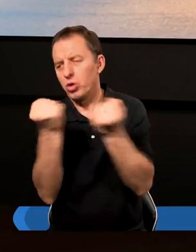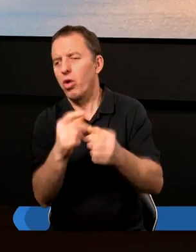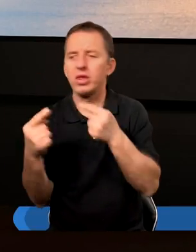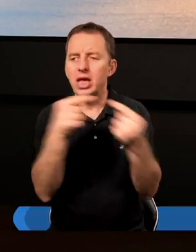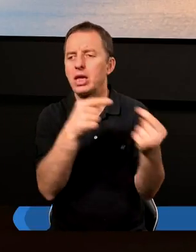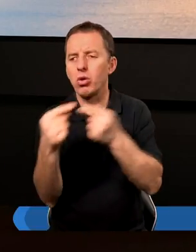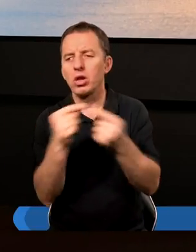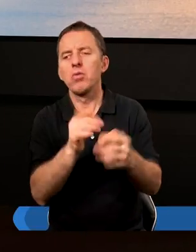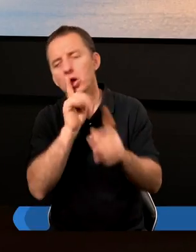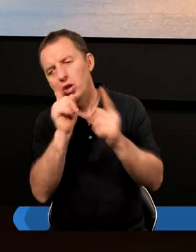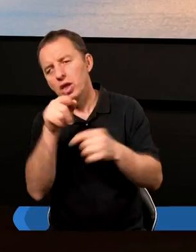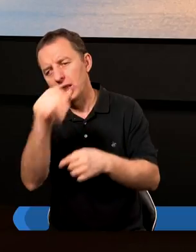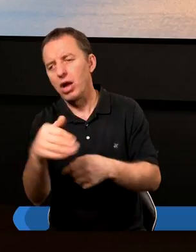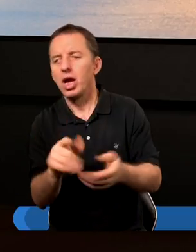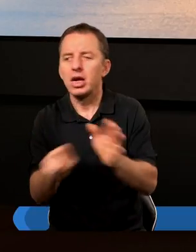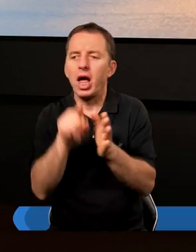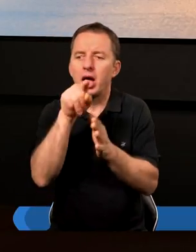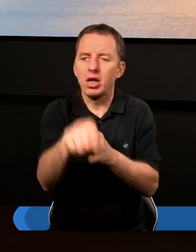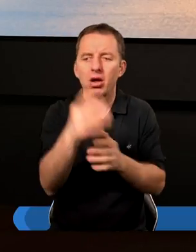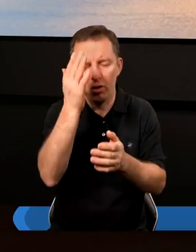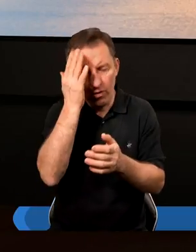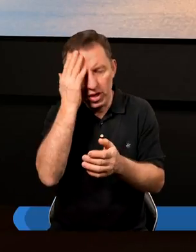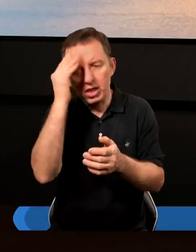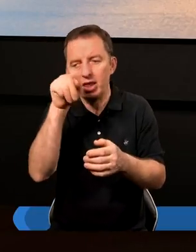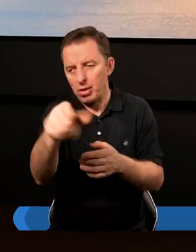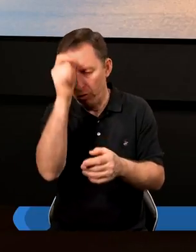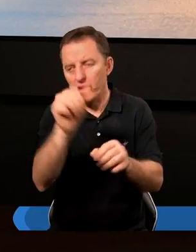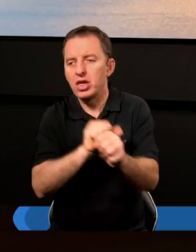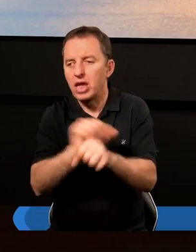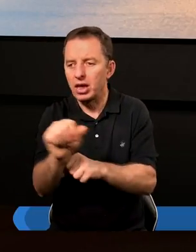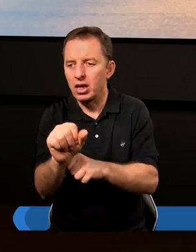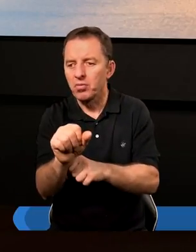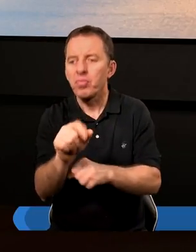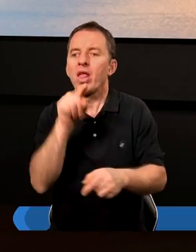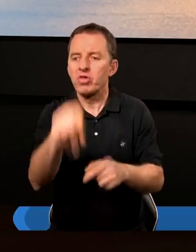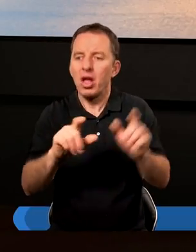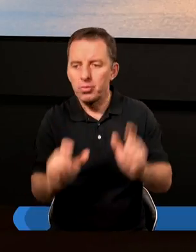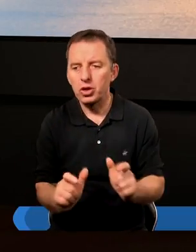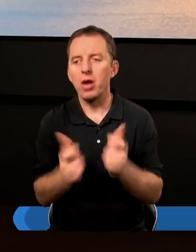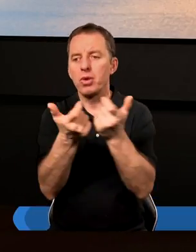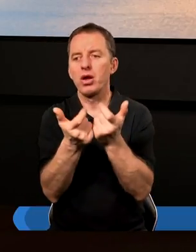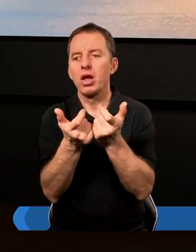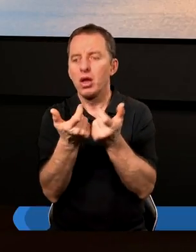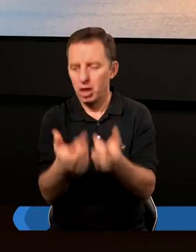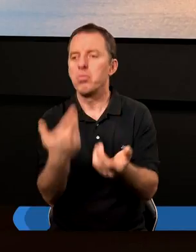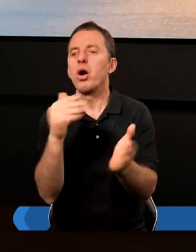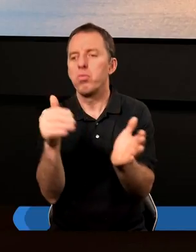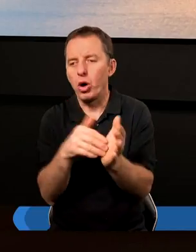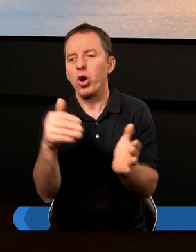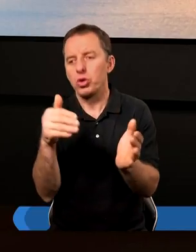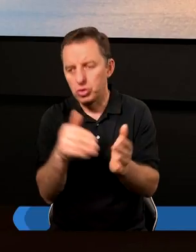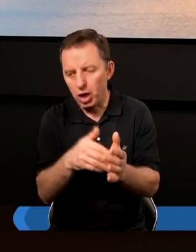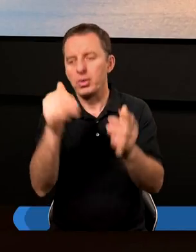Jezus rozmawiał tak z tym człowiekiem tylko dlatego, że wiedział, co w nim jest. A w tym przypadku to było niezbędne.